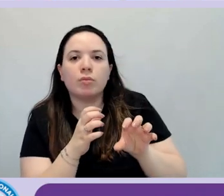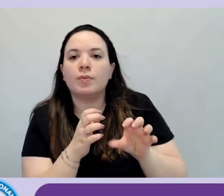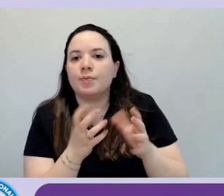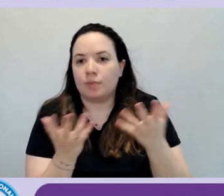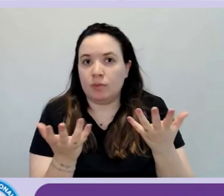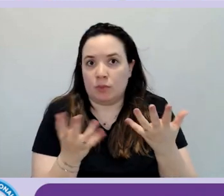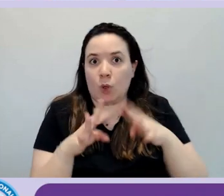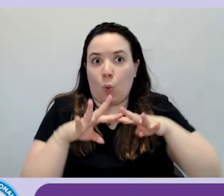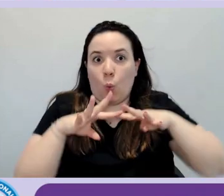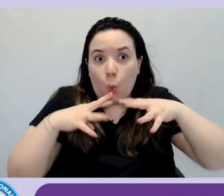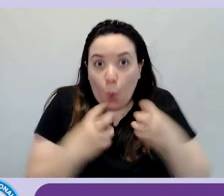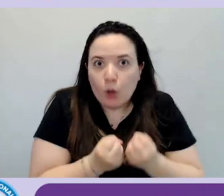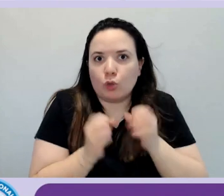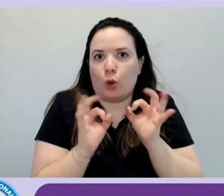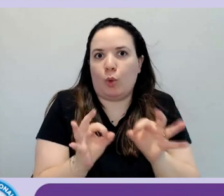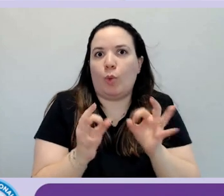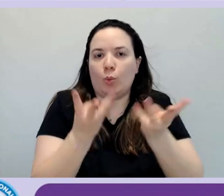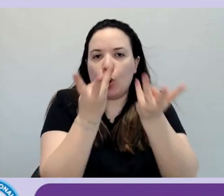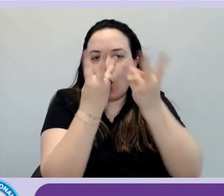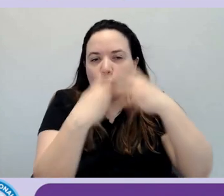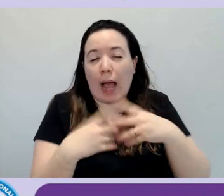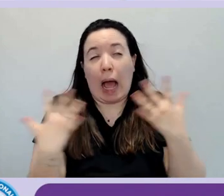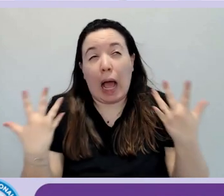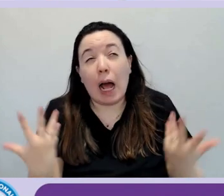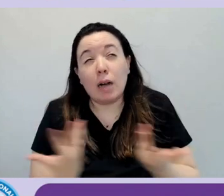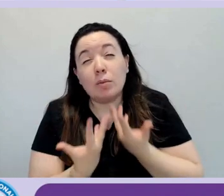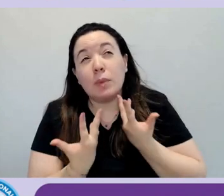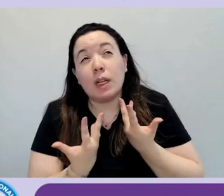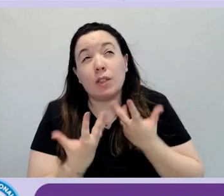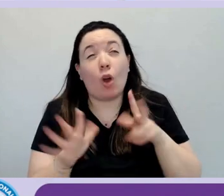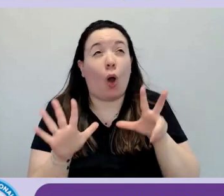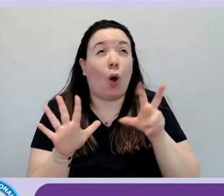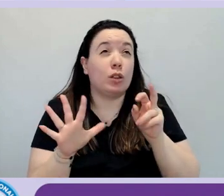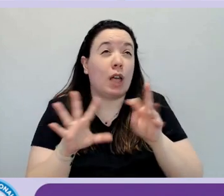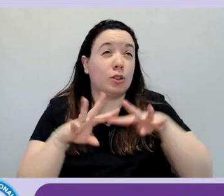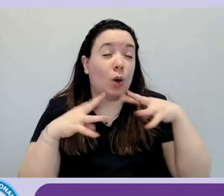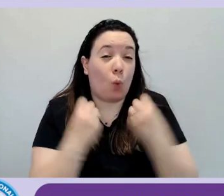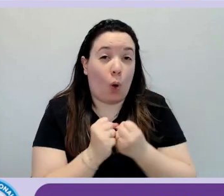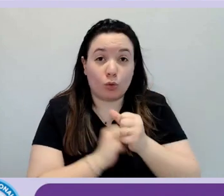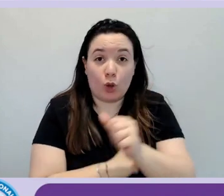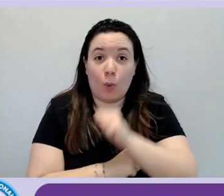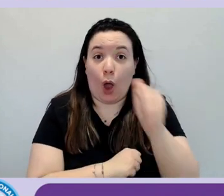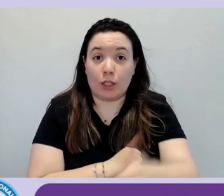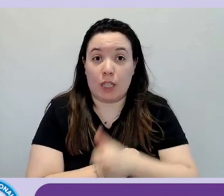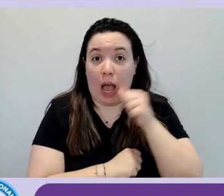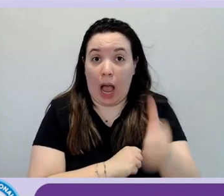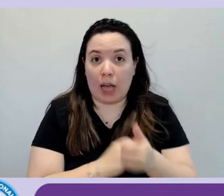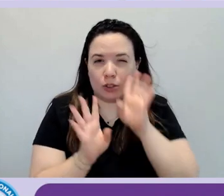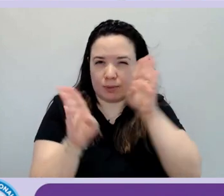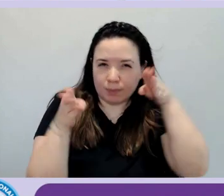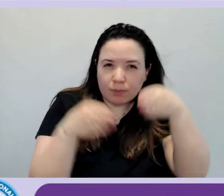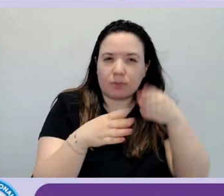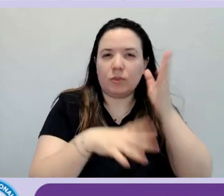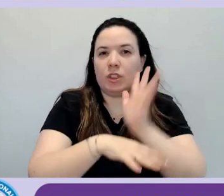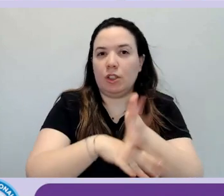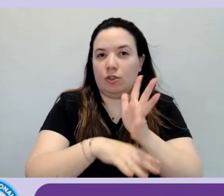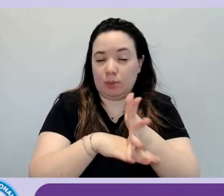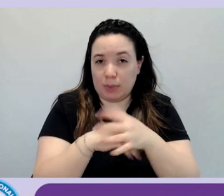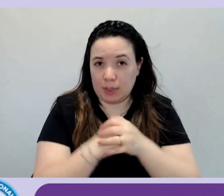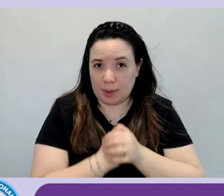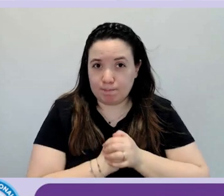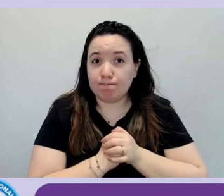workshop, vengono fatti almeno un'ottantina di workshop all'anno dedicati al tema dell'accessibilità.